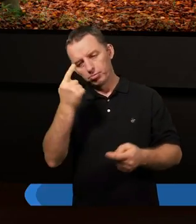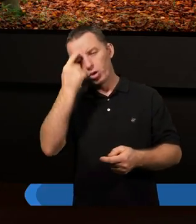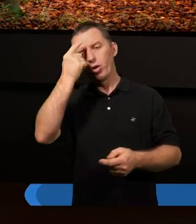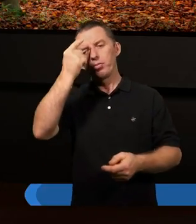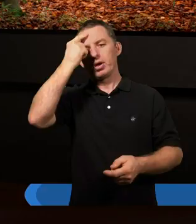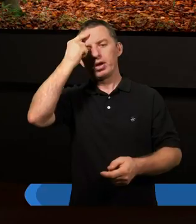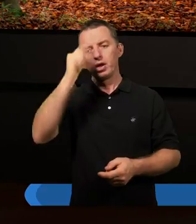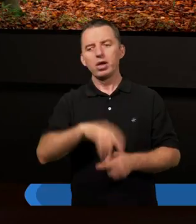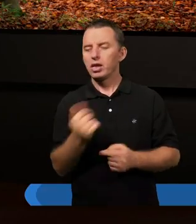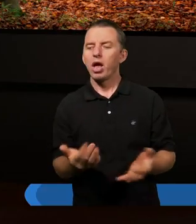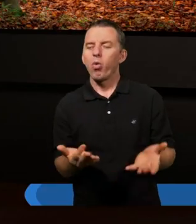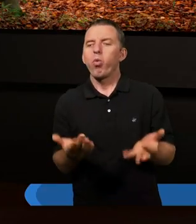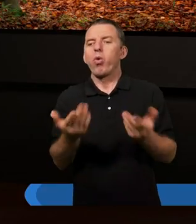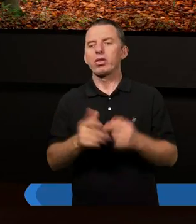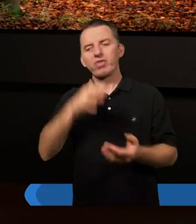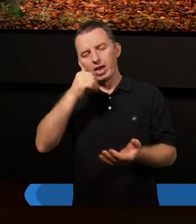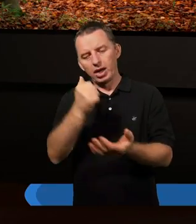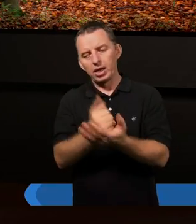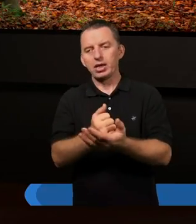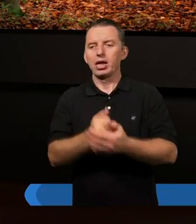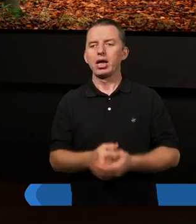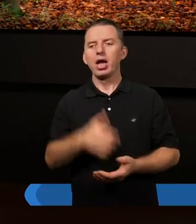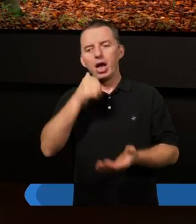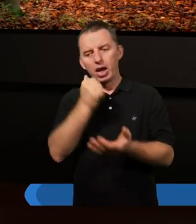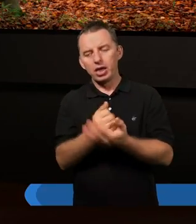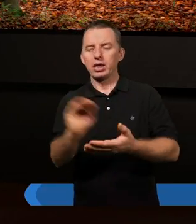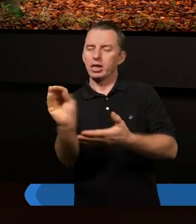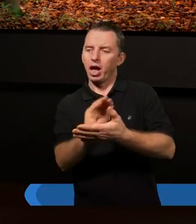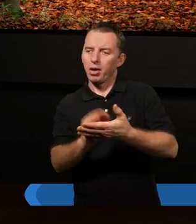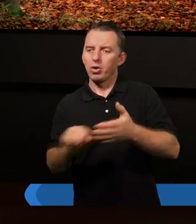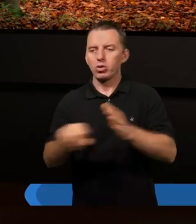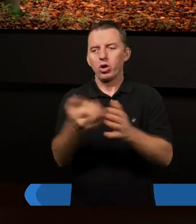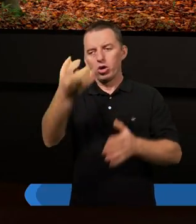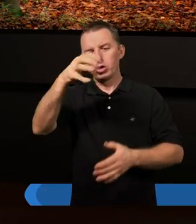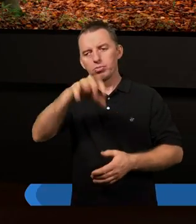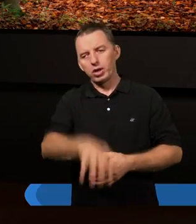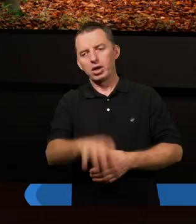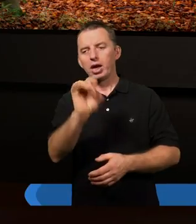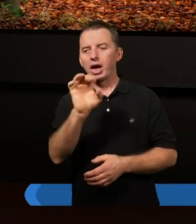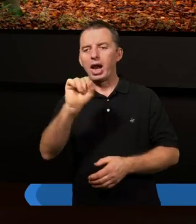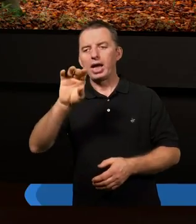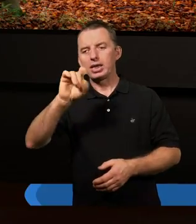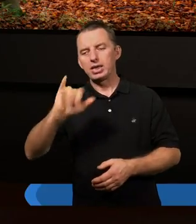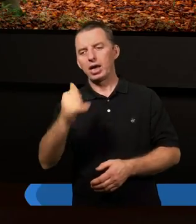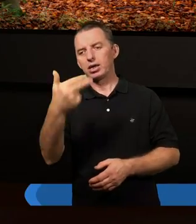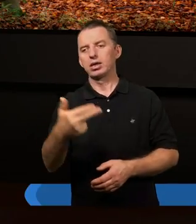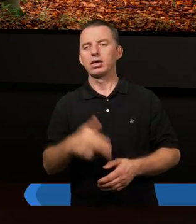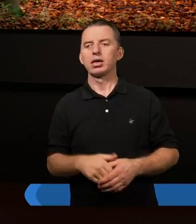niełatwy co prawda list, list napisany do zborów galackich.